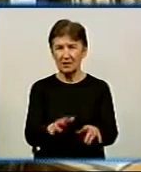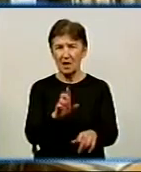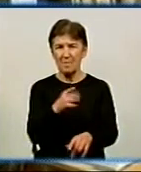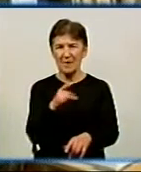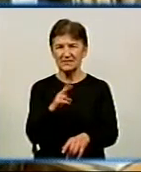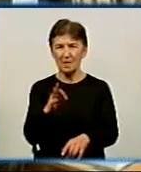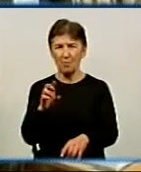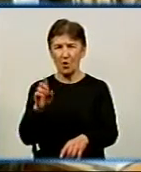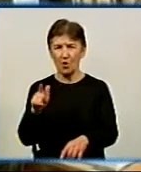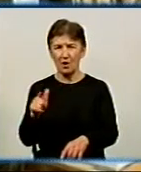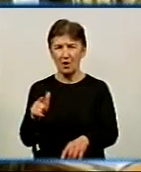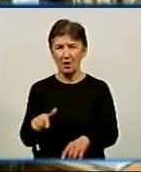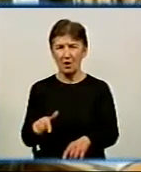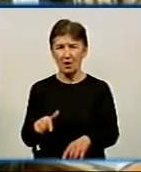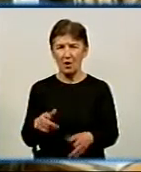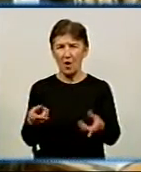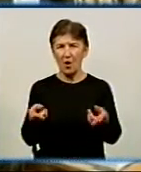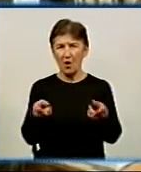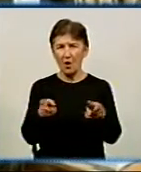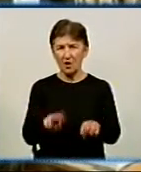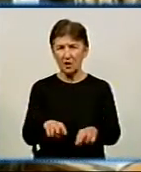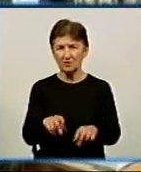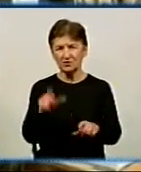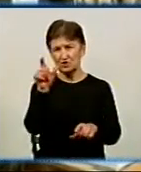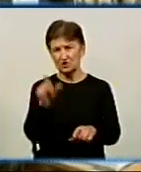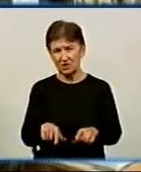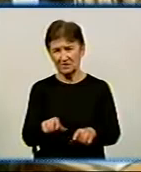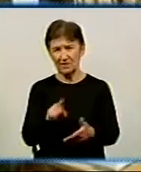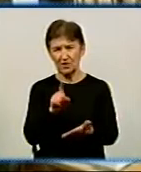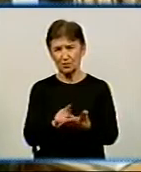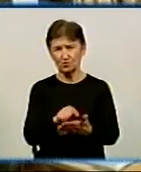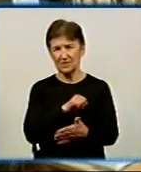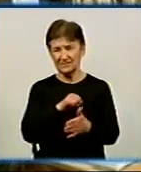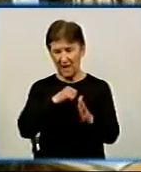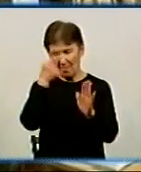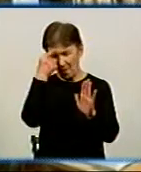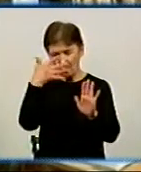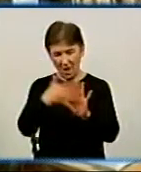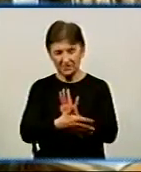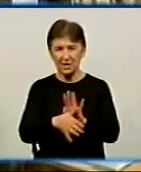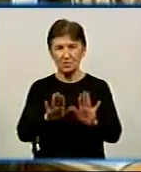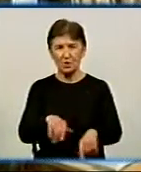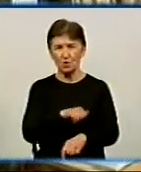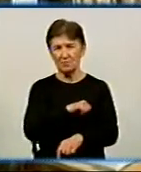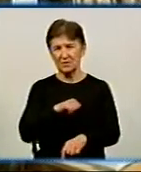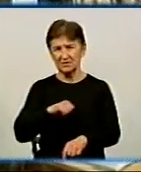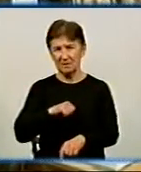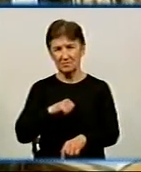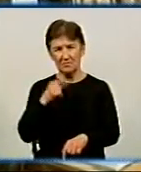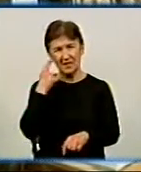Ісуса до людей. Осталі людина вирішує сам. Він має його познати, а потім вирішує, як йому, де служити.